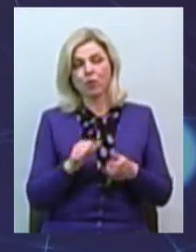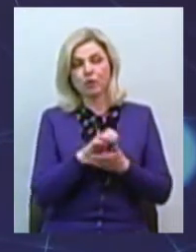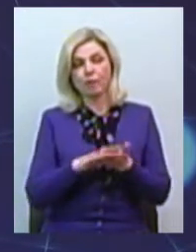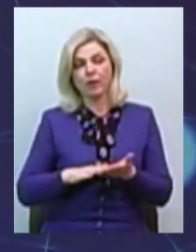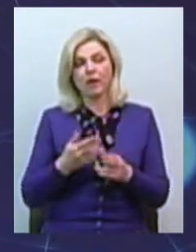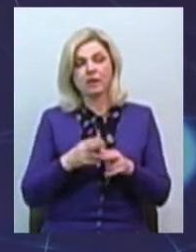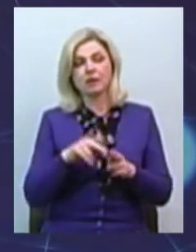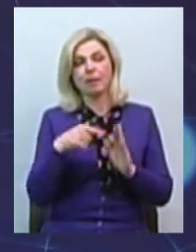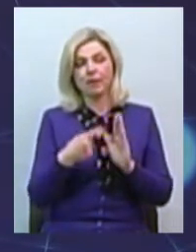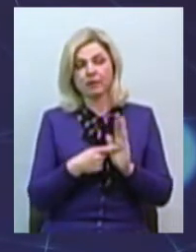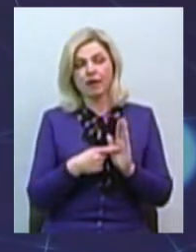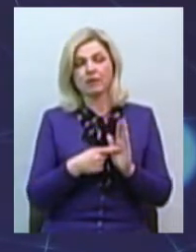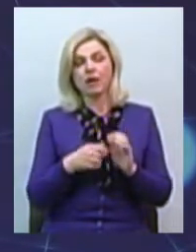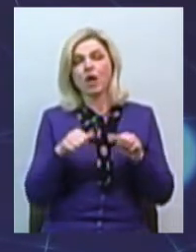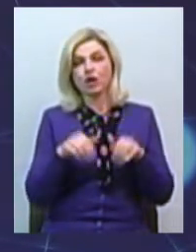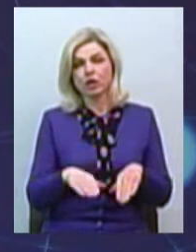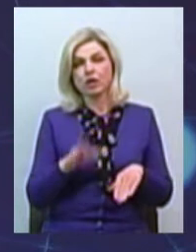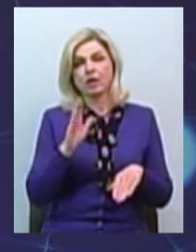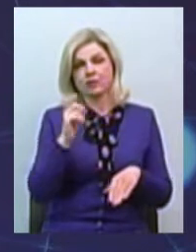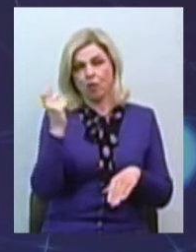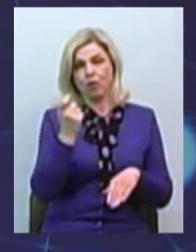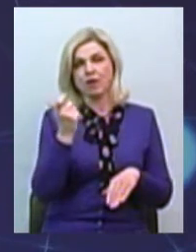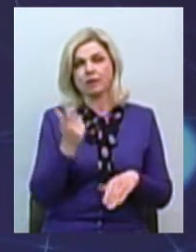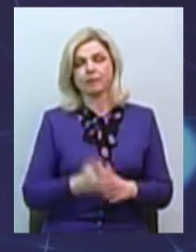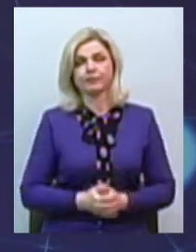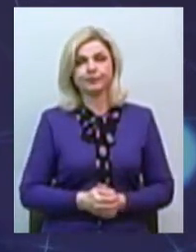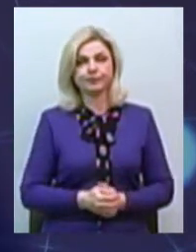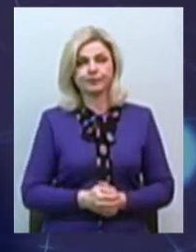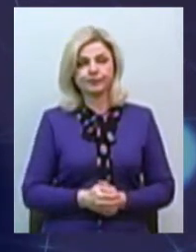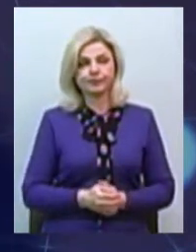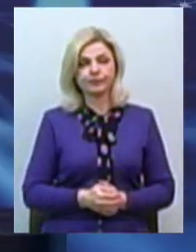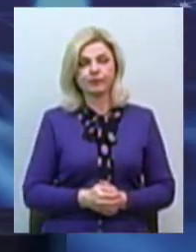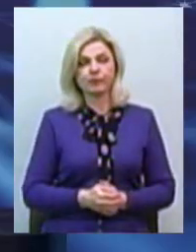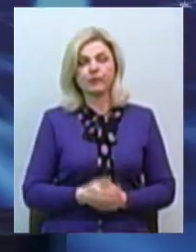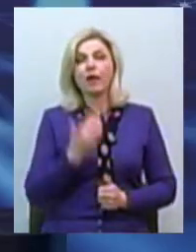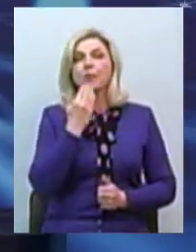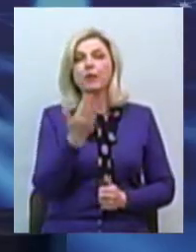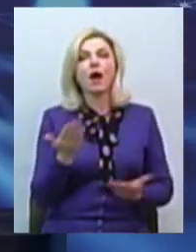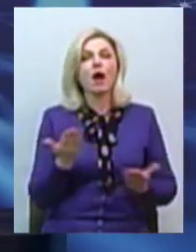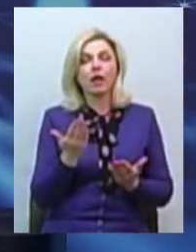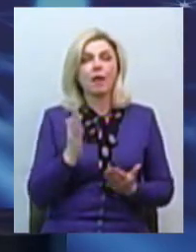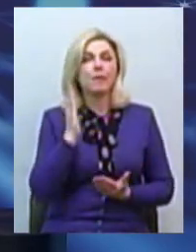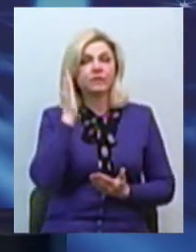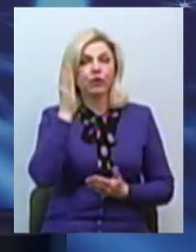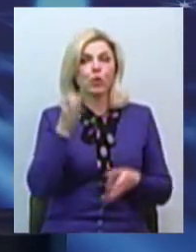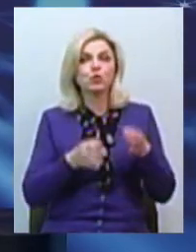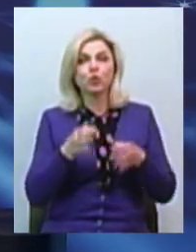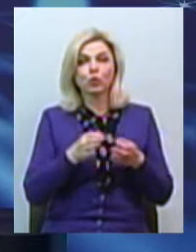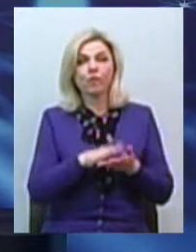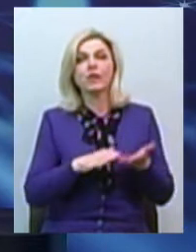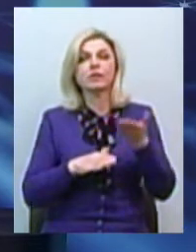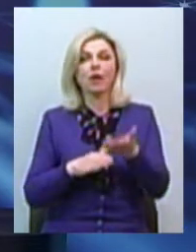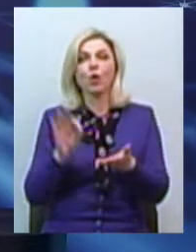вирішується з роботодавцем в кожному окремому порядку. Скажіть, будь ласка, які перспективи судових позовів щодо порушень прав